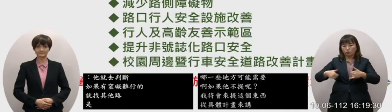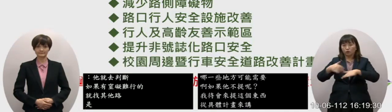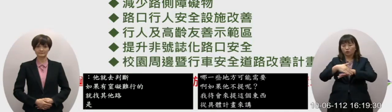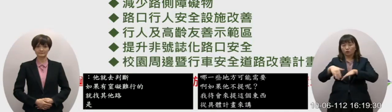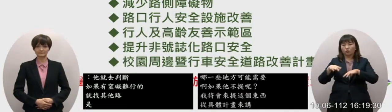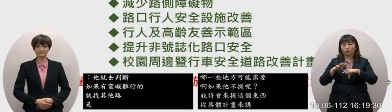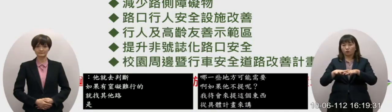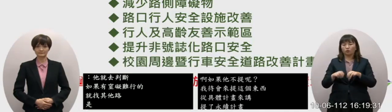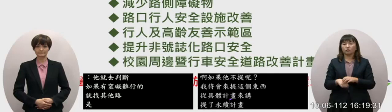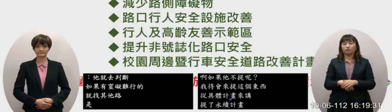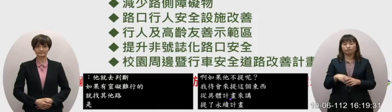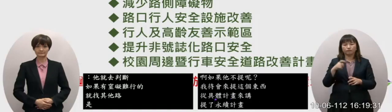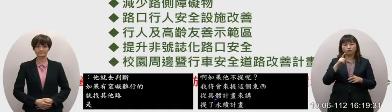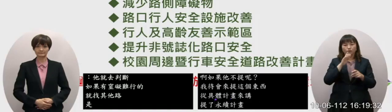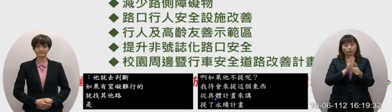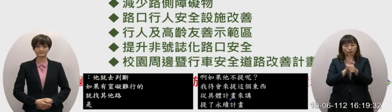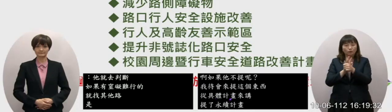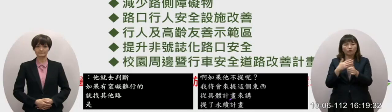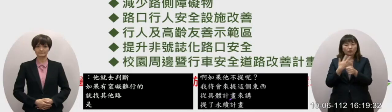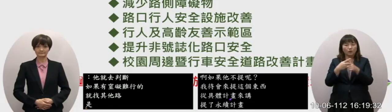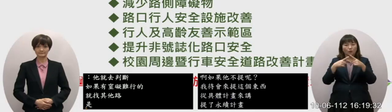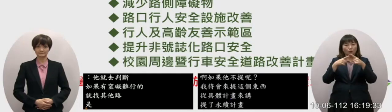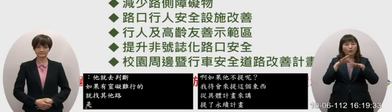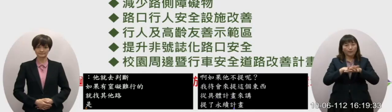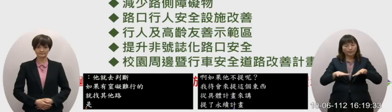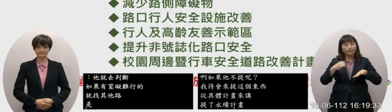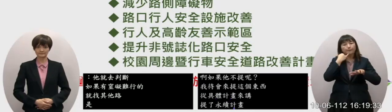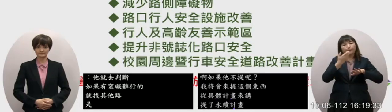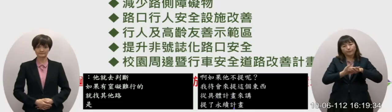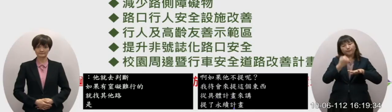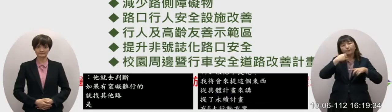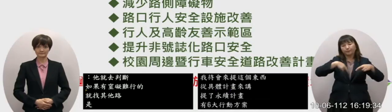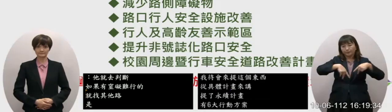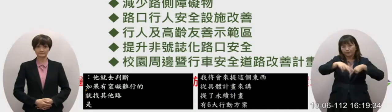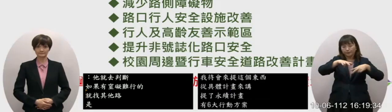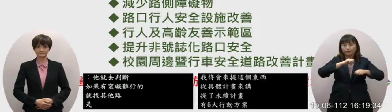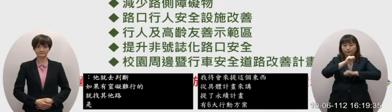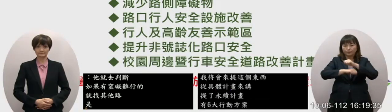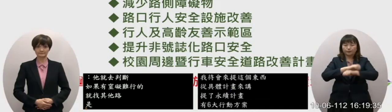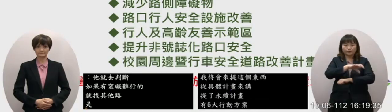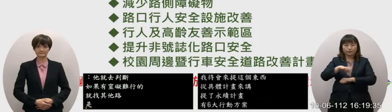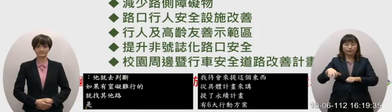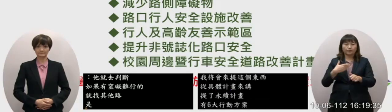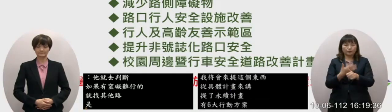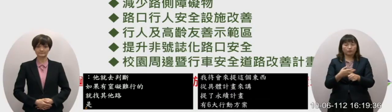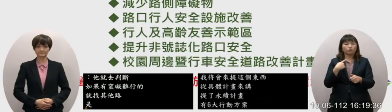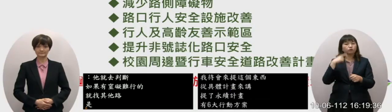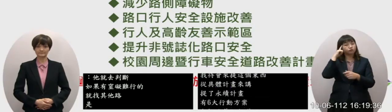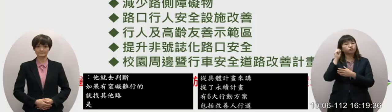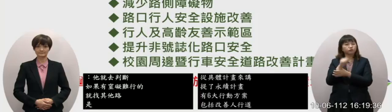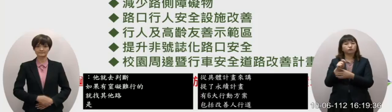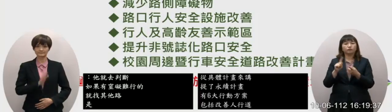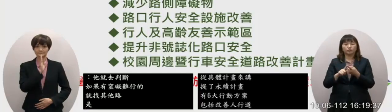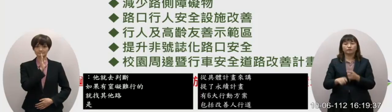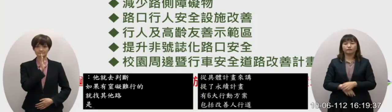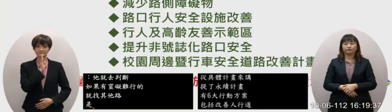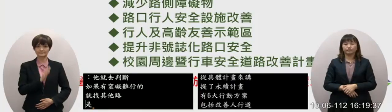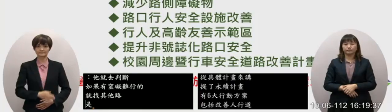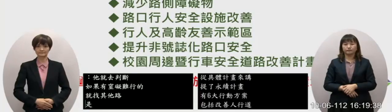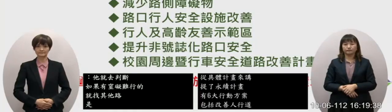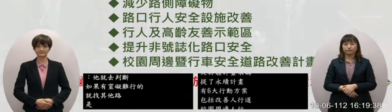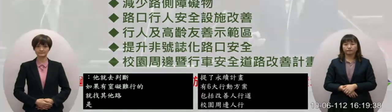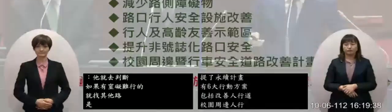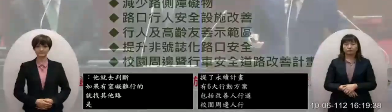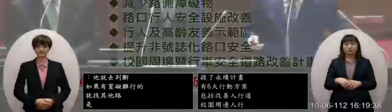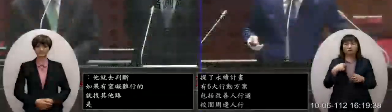說的希望能夠營造一個讓用路人安心跟放心的一個生活環境這一點我完全同意但是